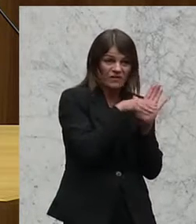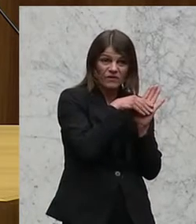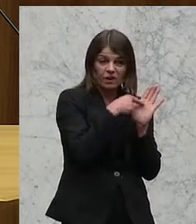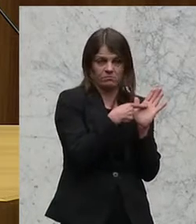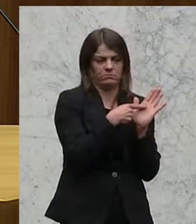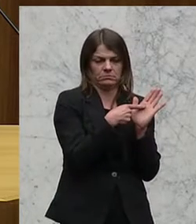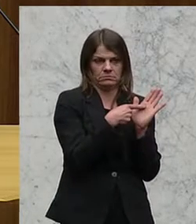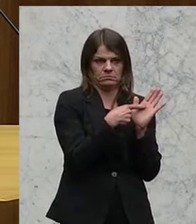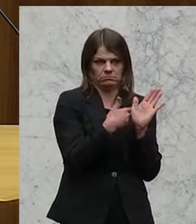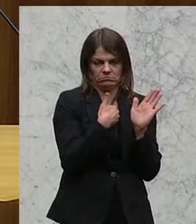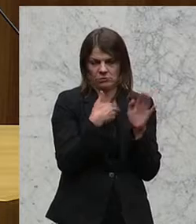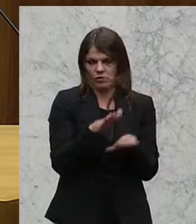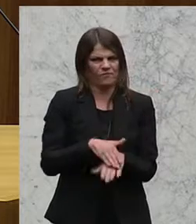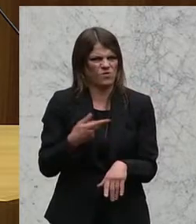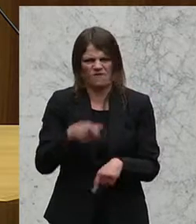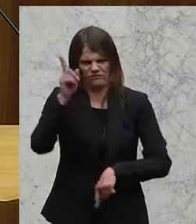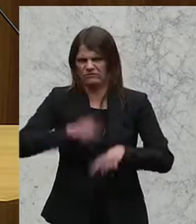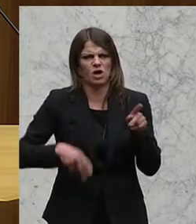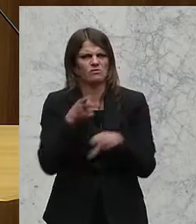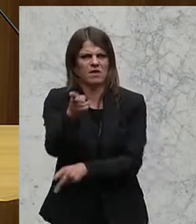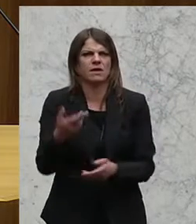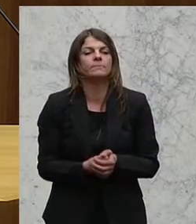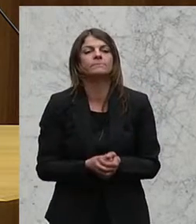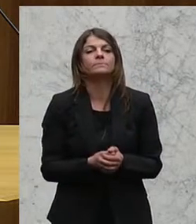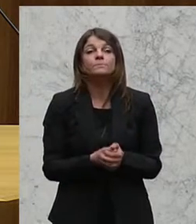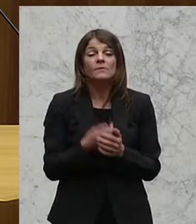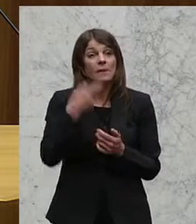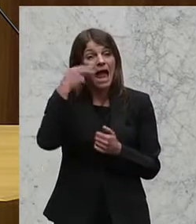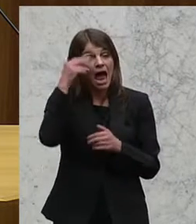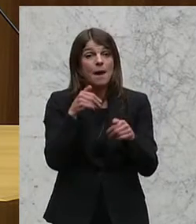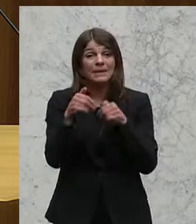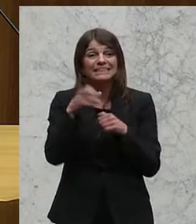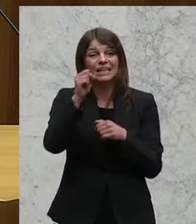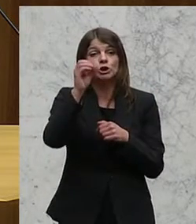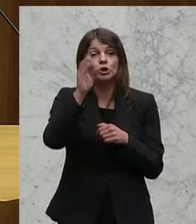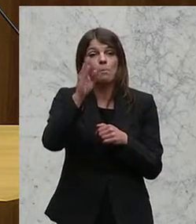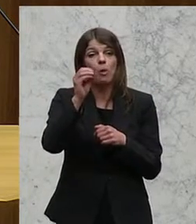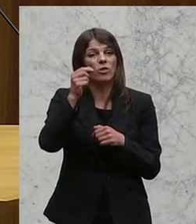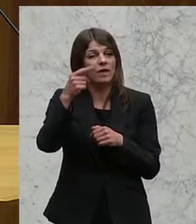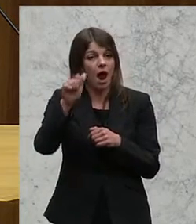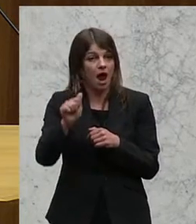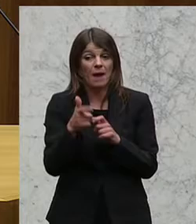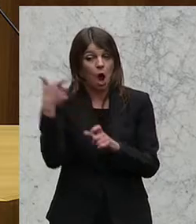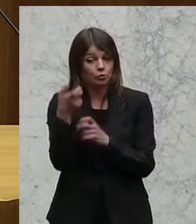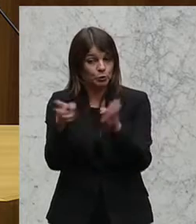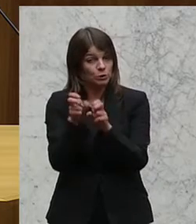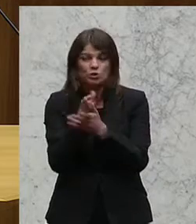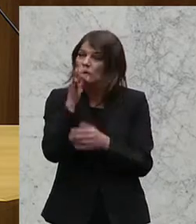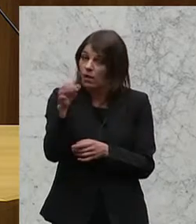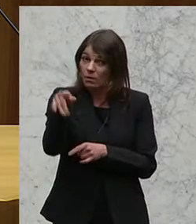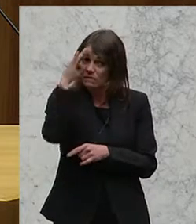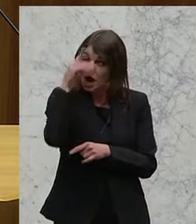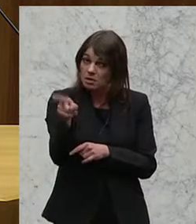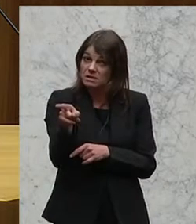das ist unseres Erachtens ein falscher Ansatz. Ich habe Herrn Minister Sobotka im Ausschuss gefragt, ob er wisse,